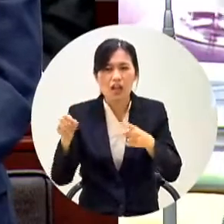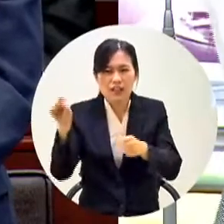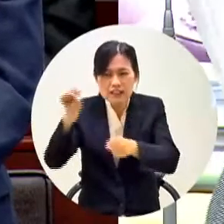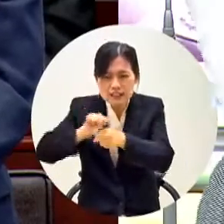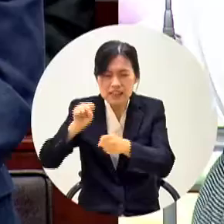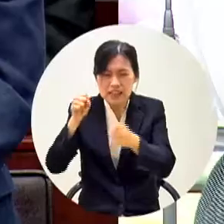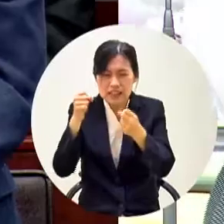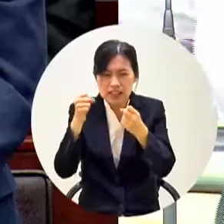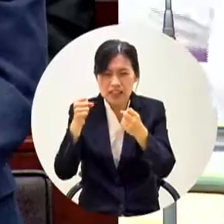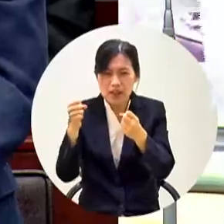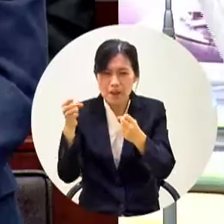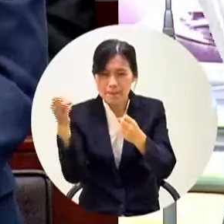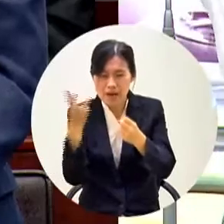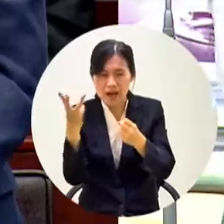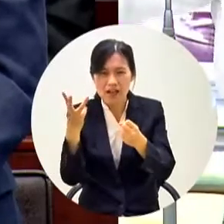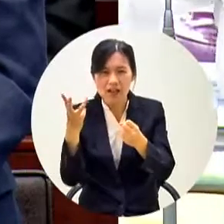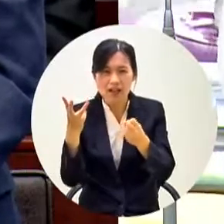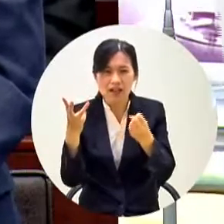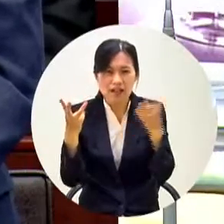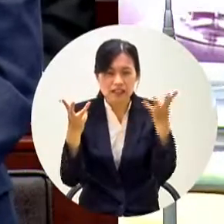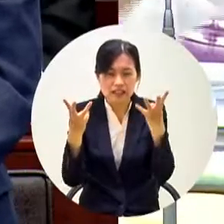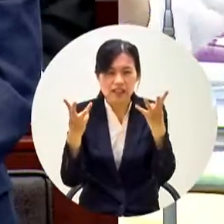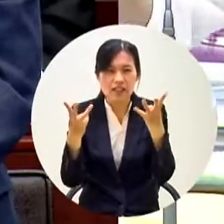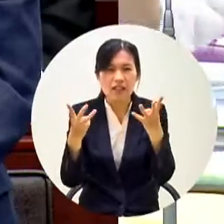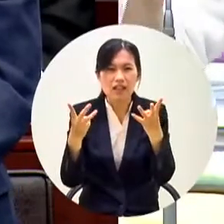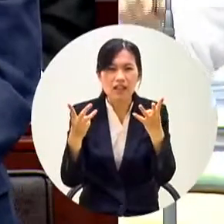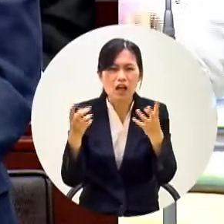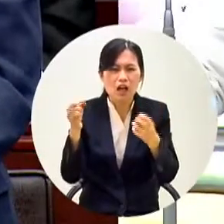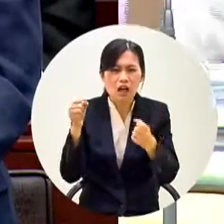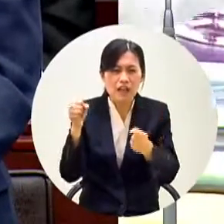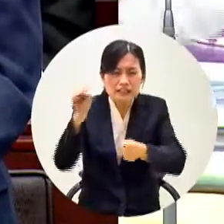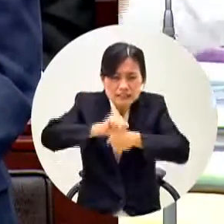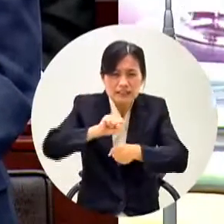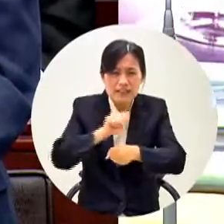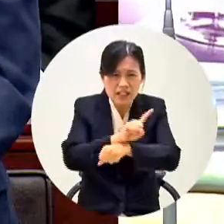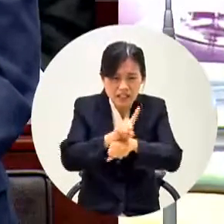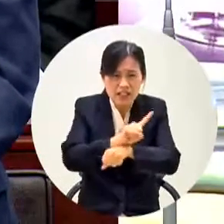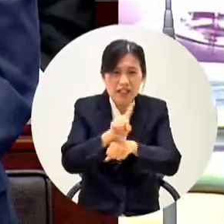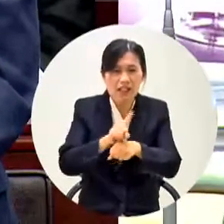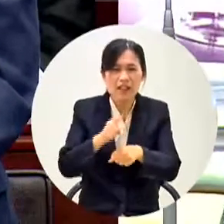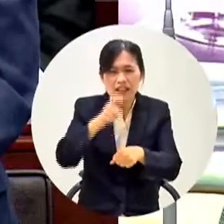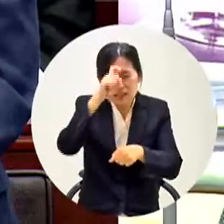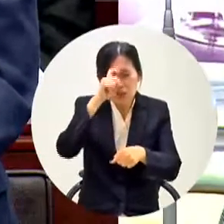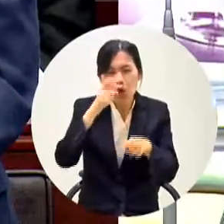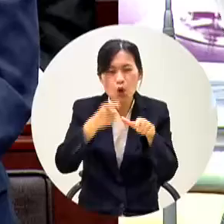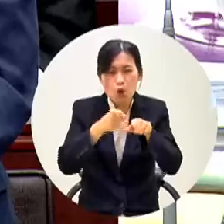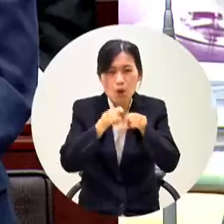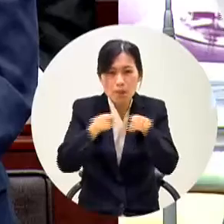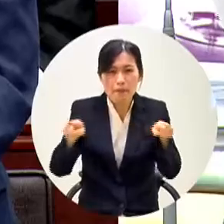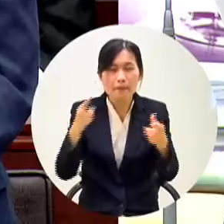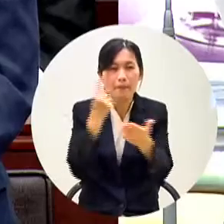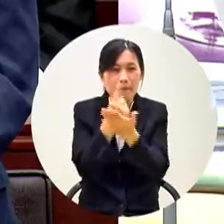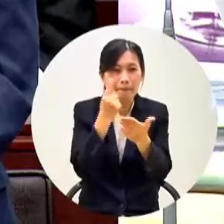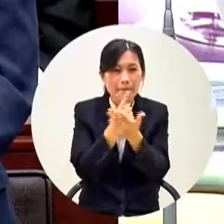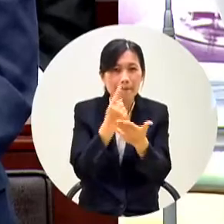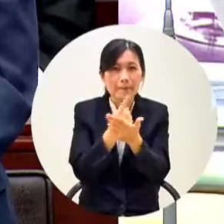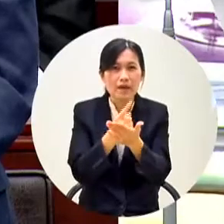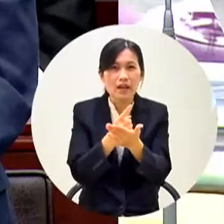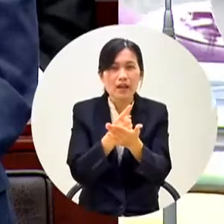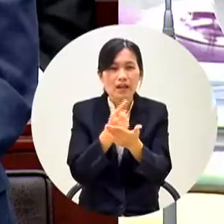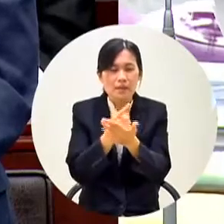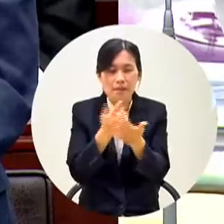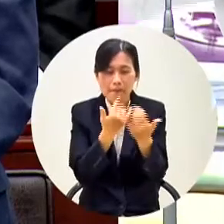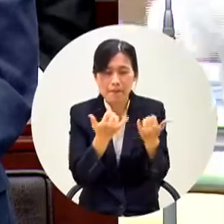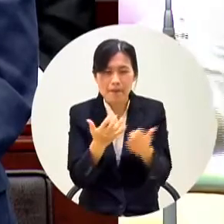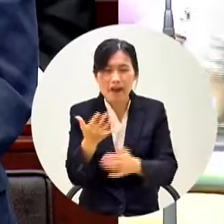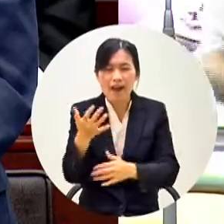但是追加一堂兩堂就是讓每一個好子一到六年級公平每一個人都有享受政府的資源的